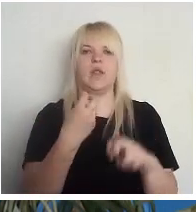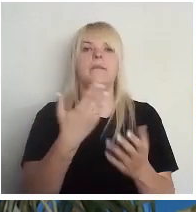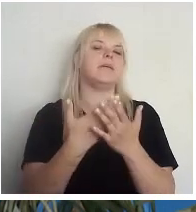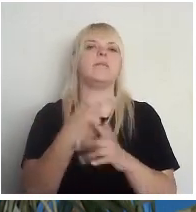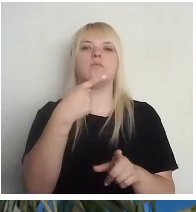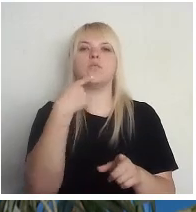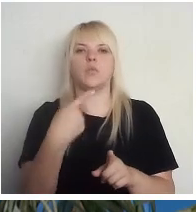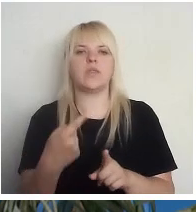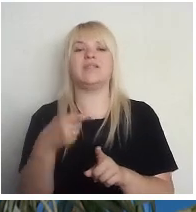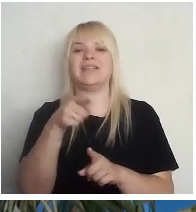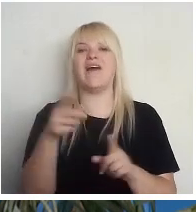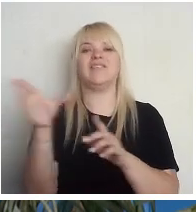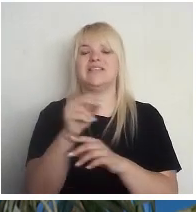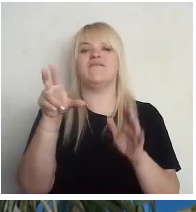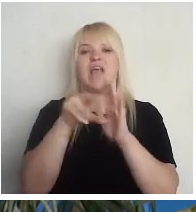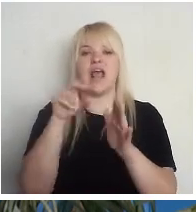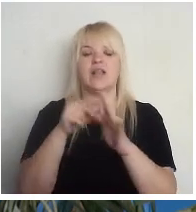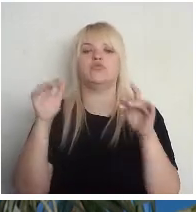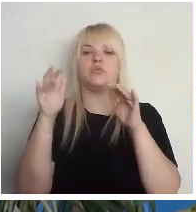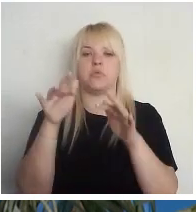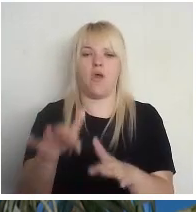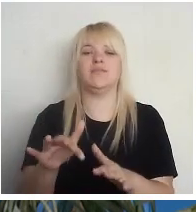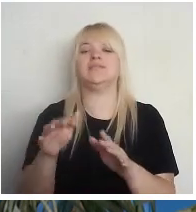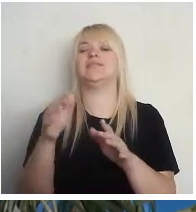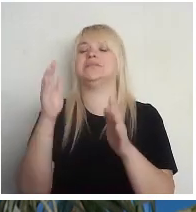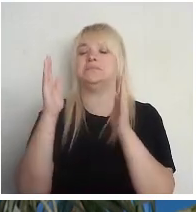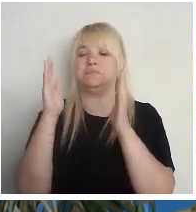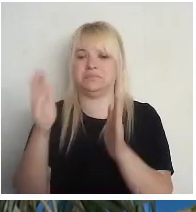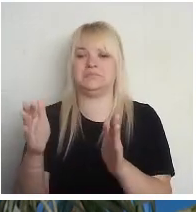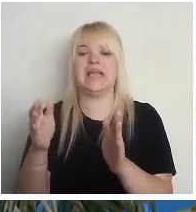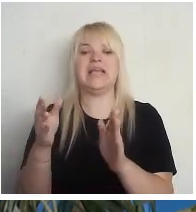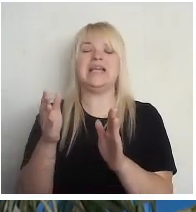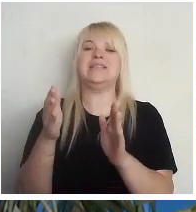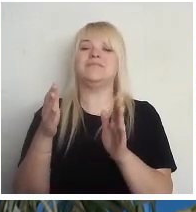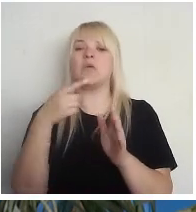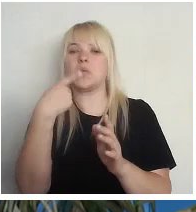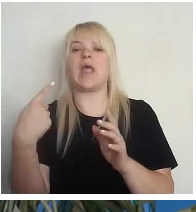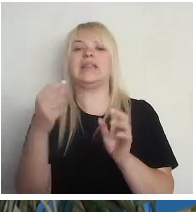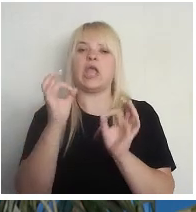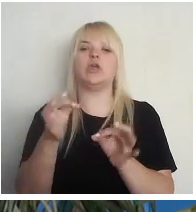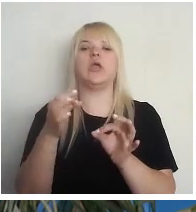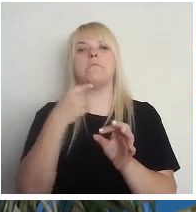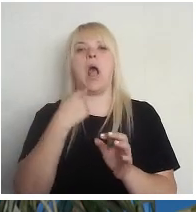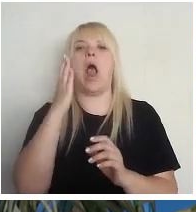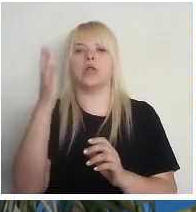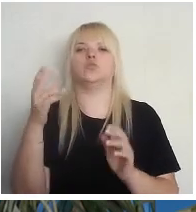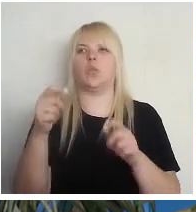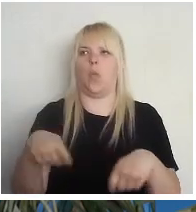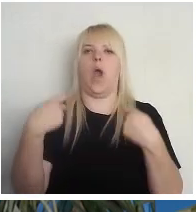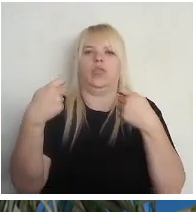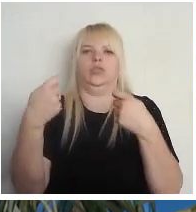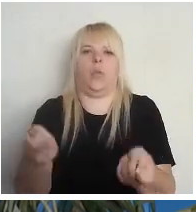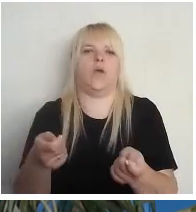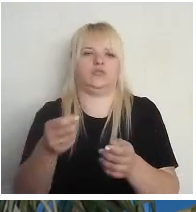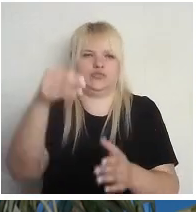fragmenta visā tajā vēlēšana procesā, ka mēs, ja mēs nerunājam tikai par to balss nodošanas, nu to mazo epizodu, kas ir tāds, nu kaut kāds